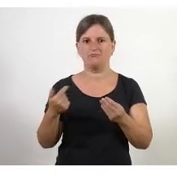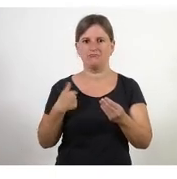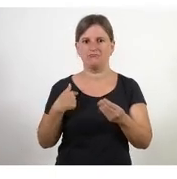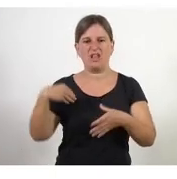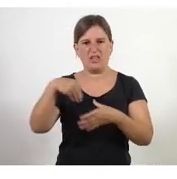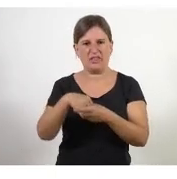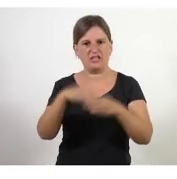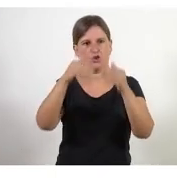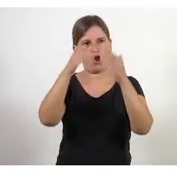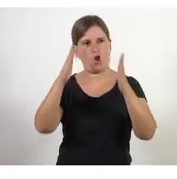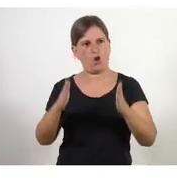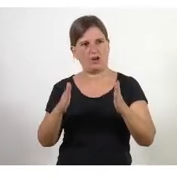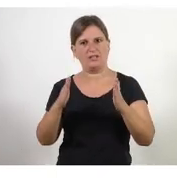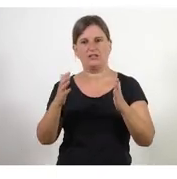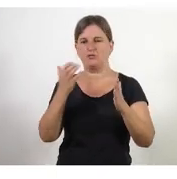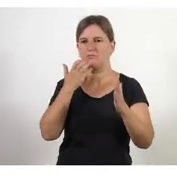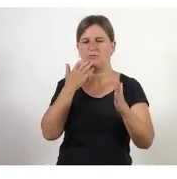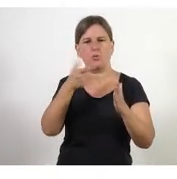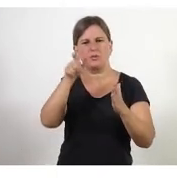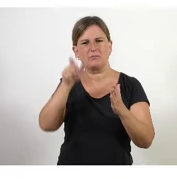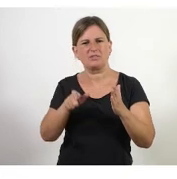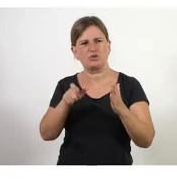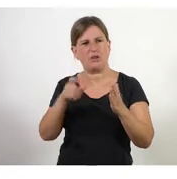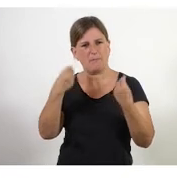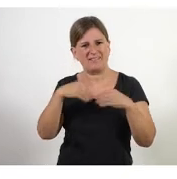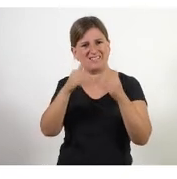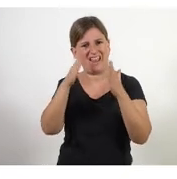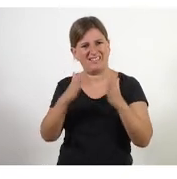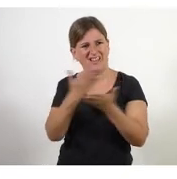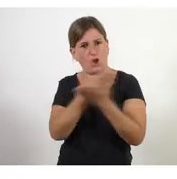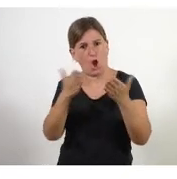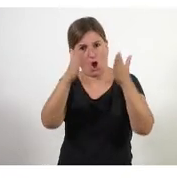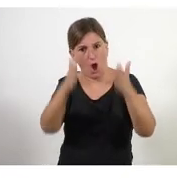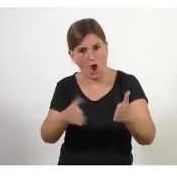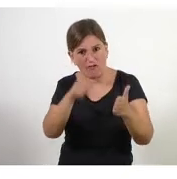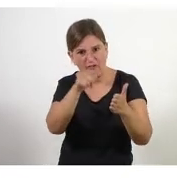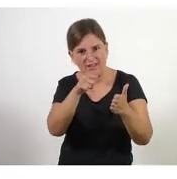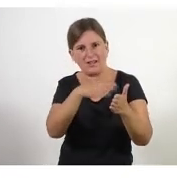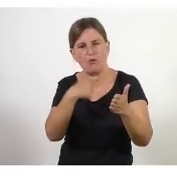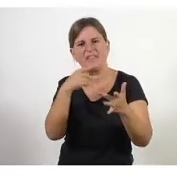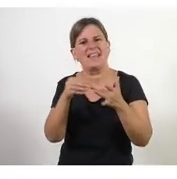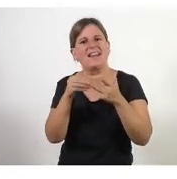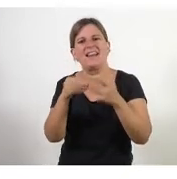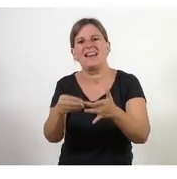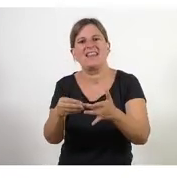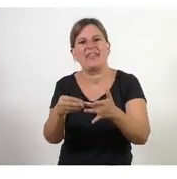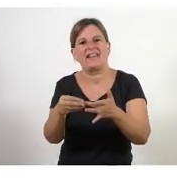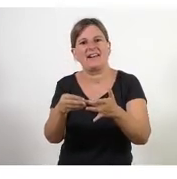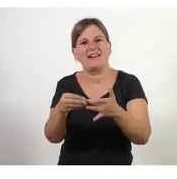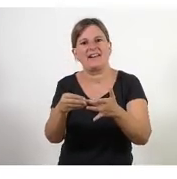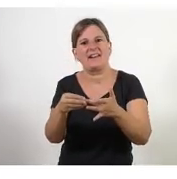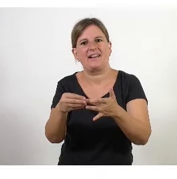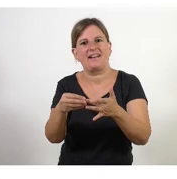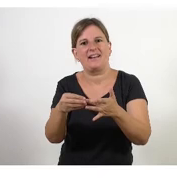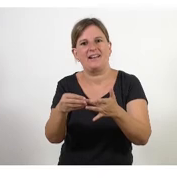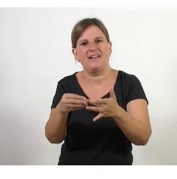dins de l'organització si és algú a qui l'organització escolta és un líder per exemple que es dedica a